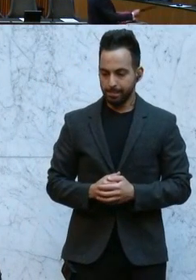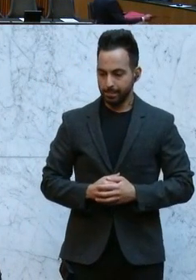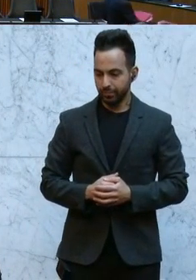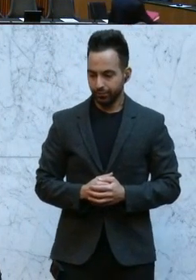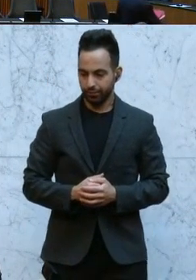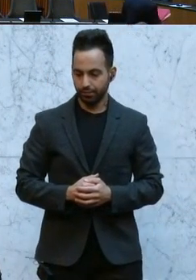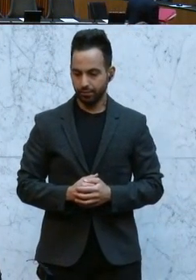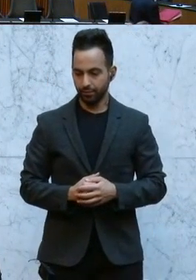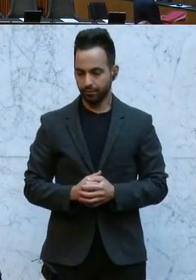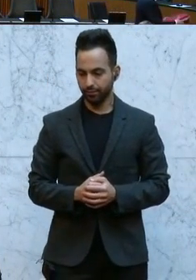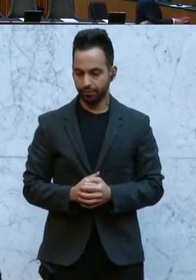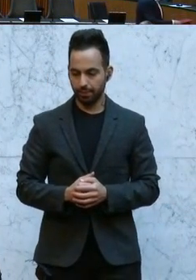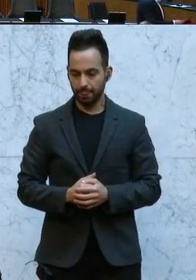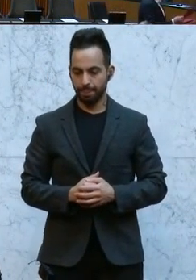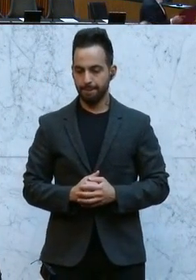Hier kommt sie.